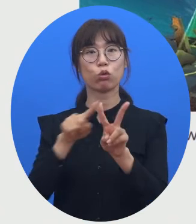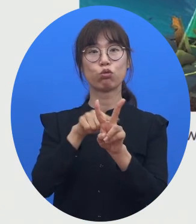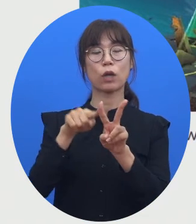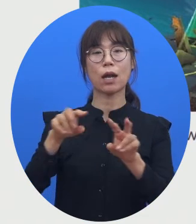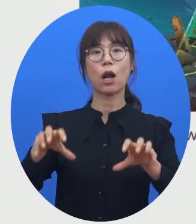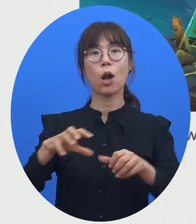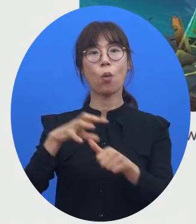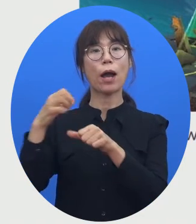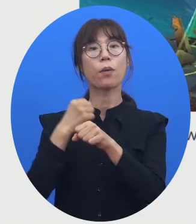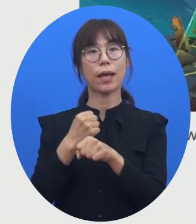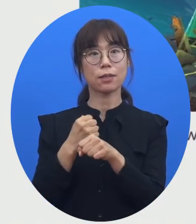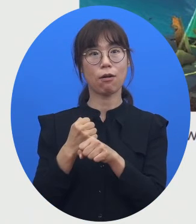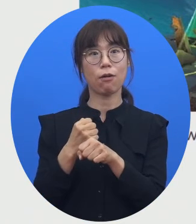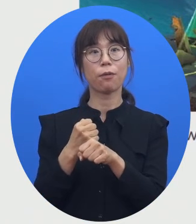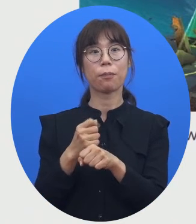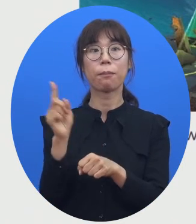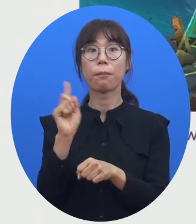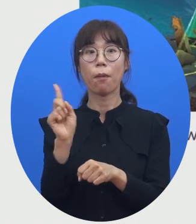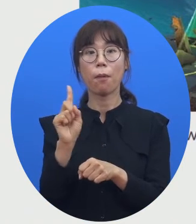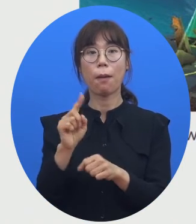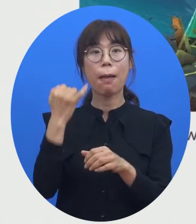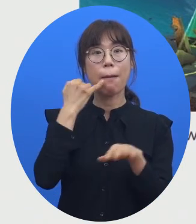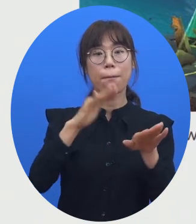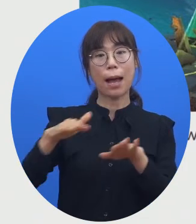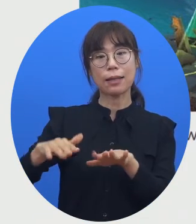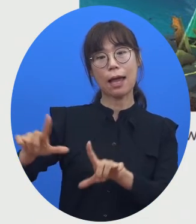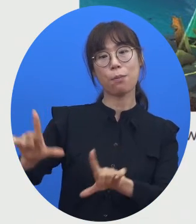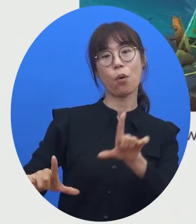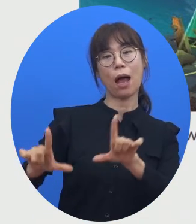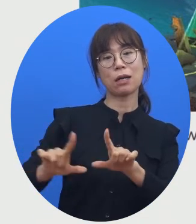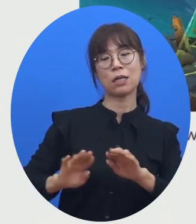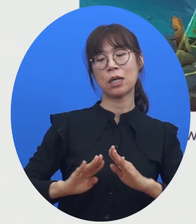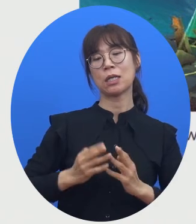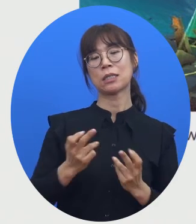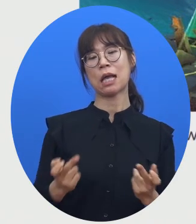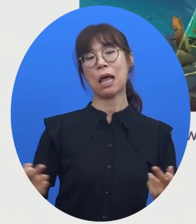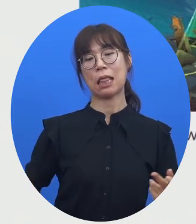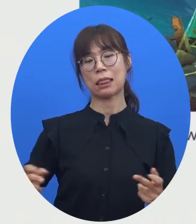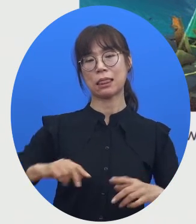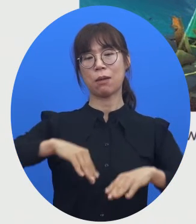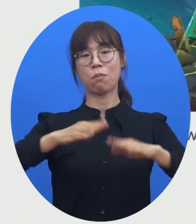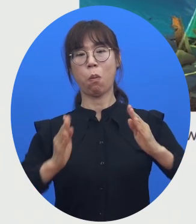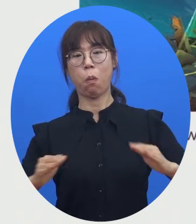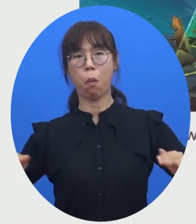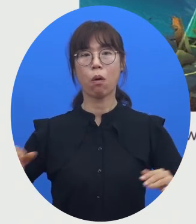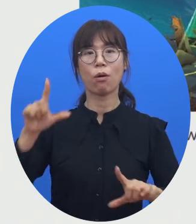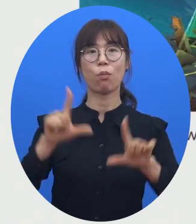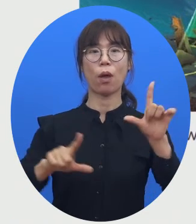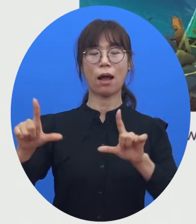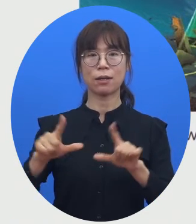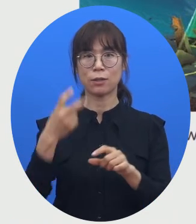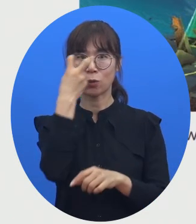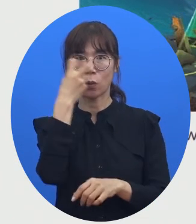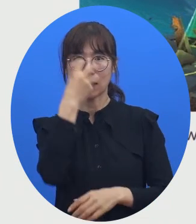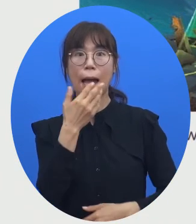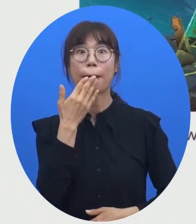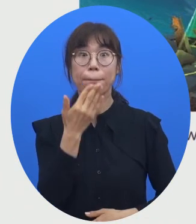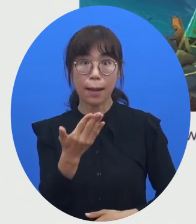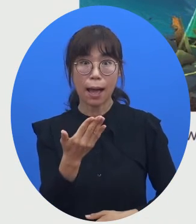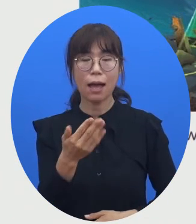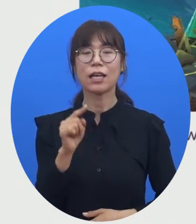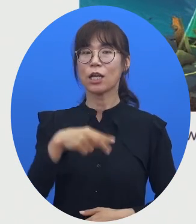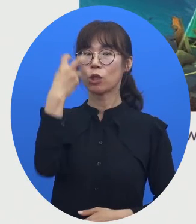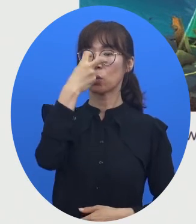측심기라고 하는 장치를 이용해서 해저 지형을 입체적으로 조사할 수가 있고 그 입체적으로 조사한 지형을